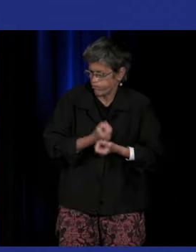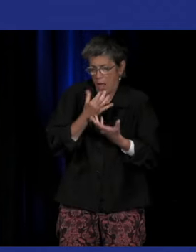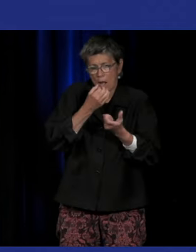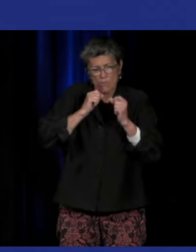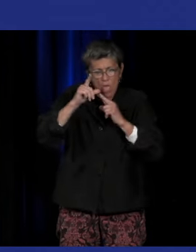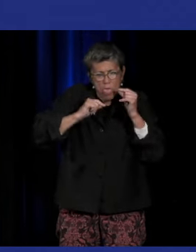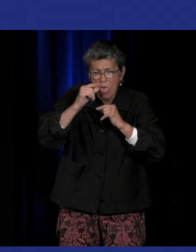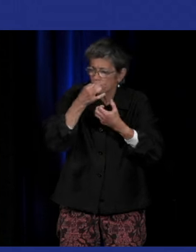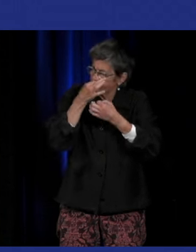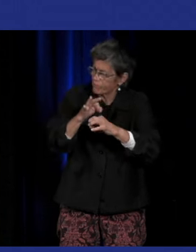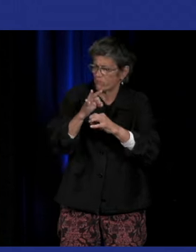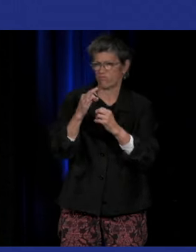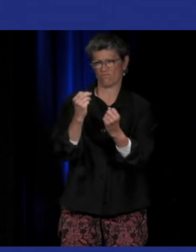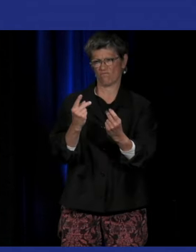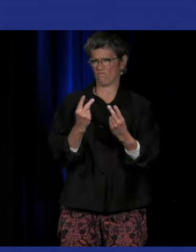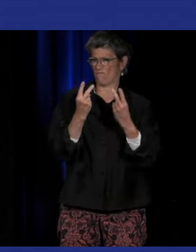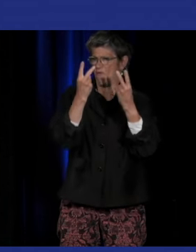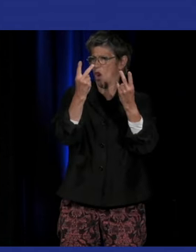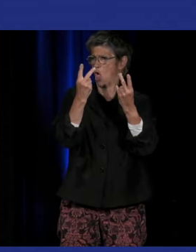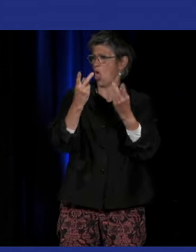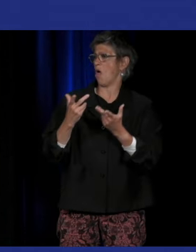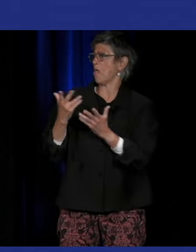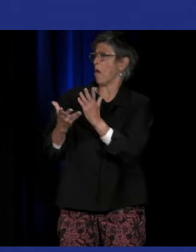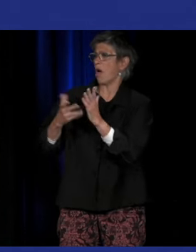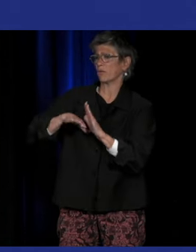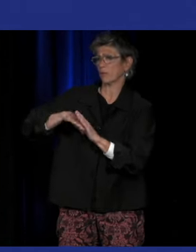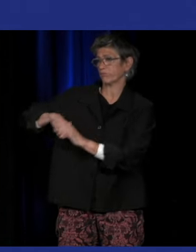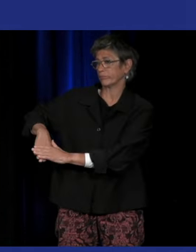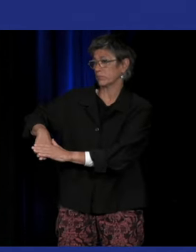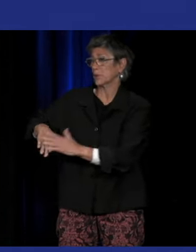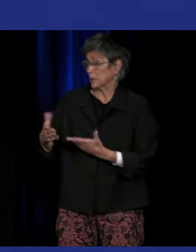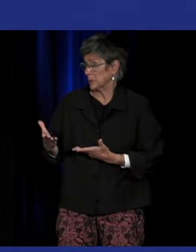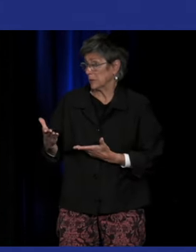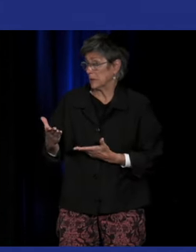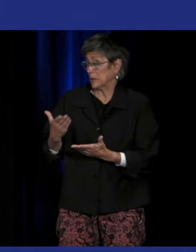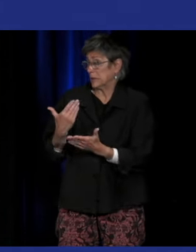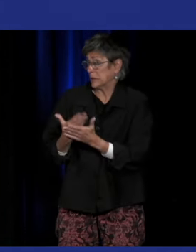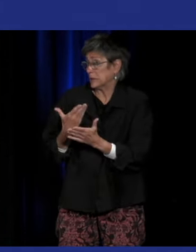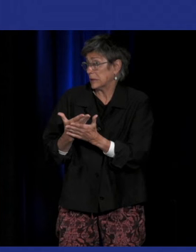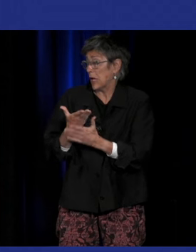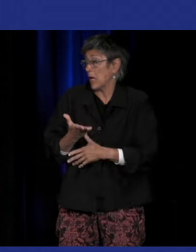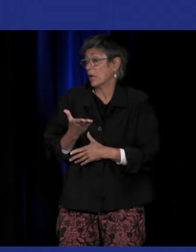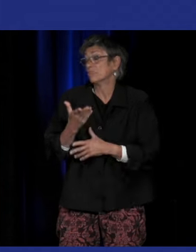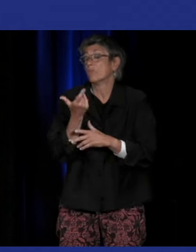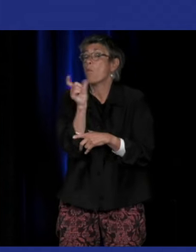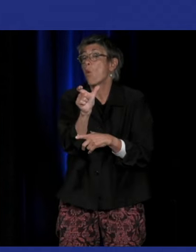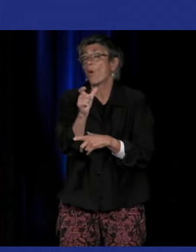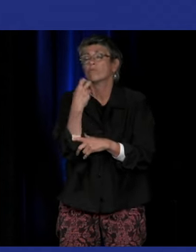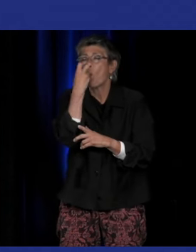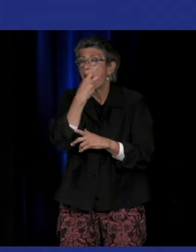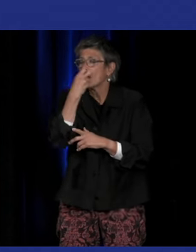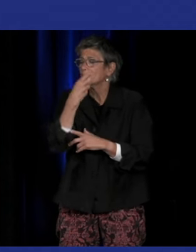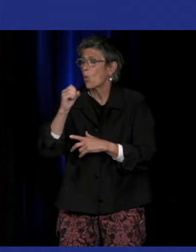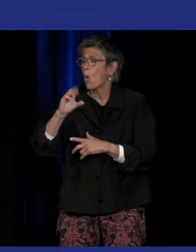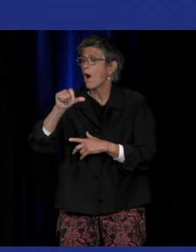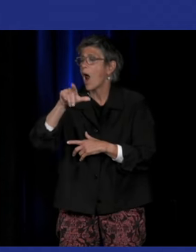articulée, celle qui gagne et que la langue des signes soit complètement écartée. À cette conception-là, on va appeler oralisme qui